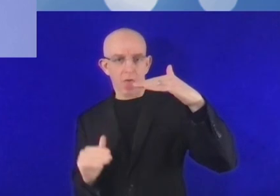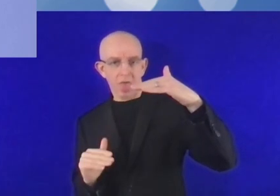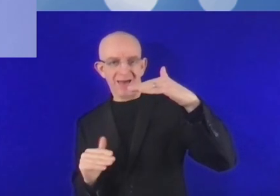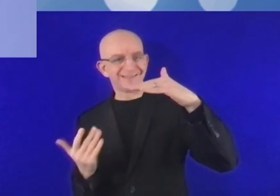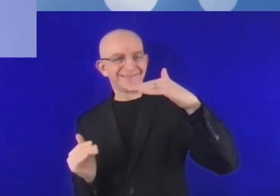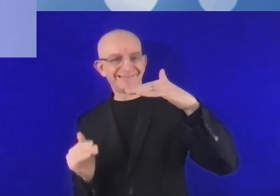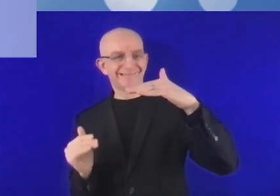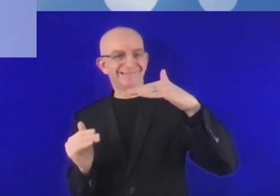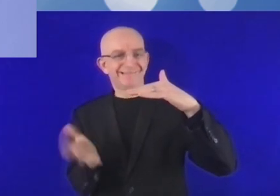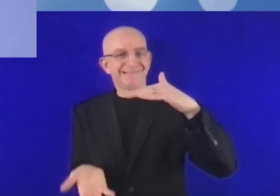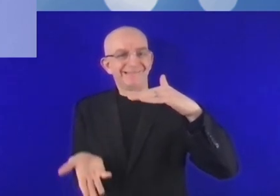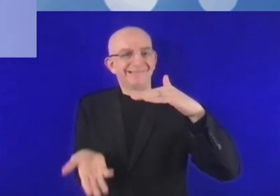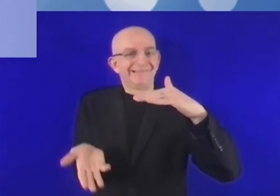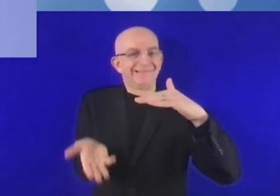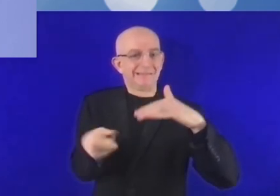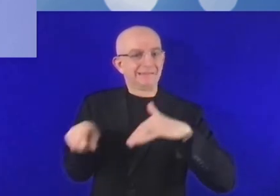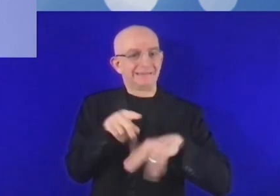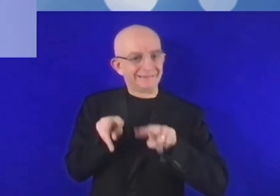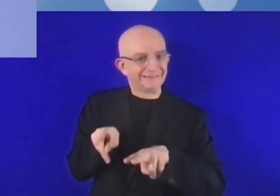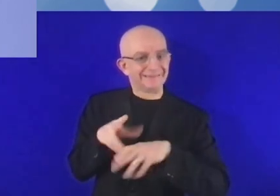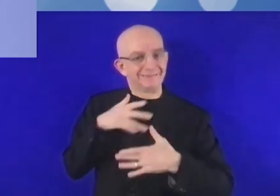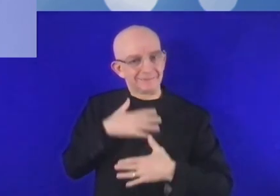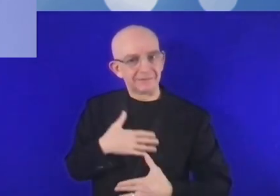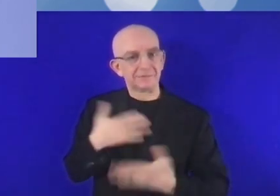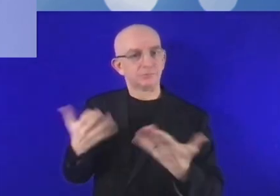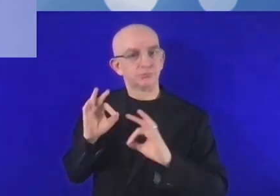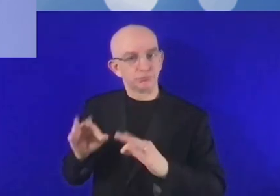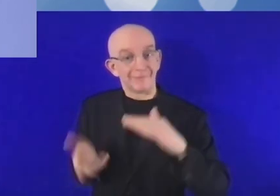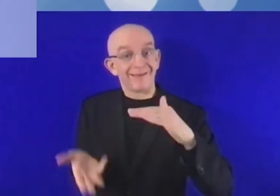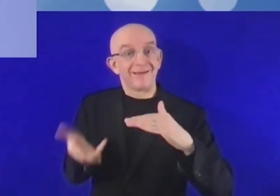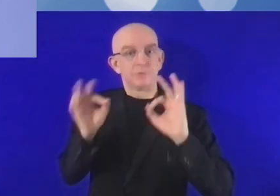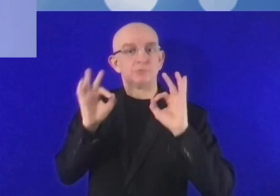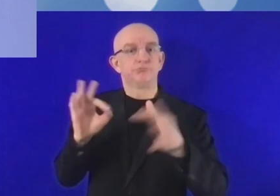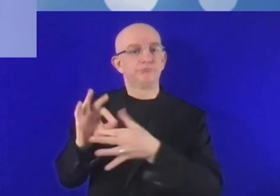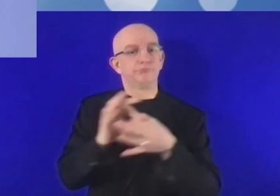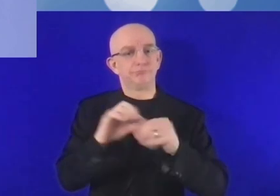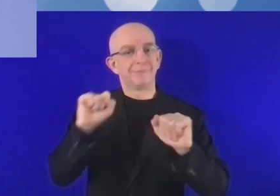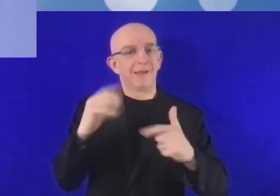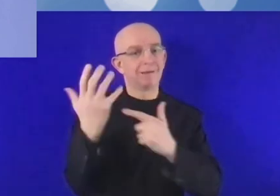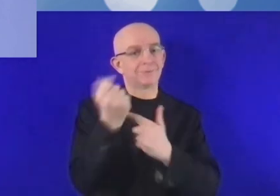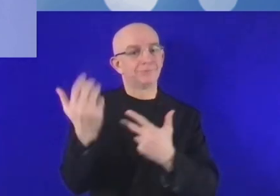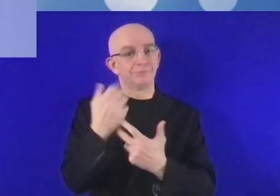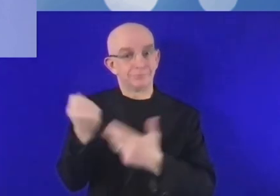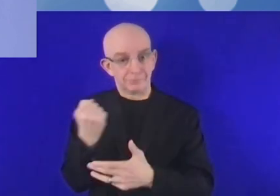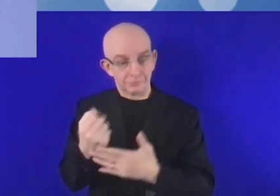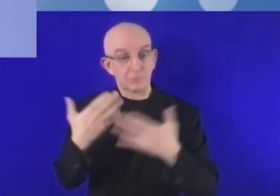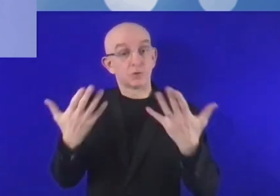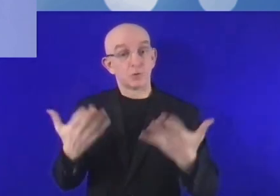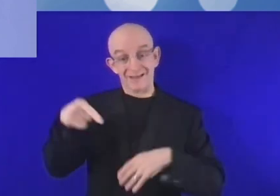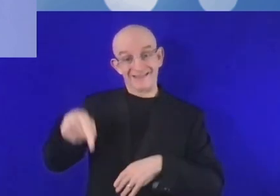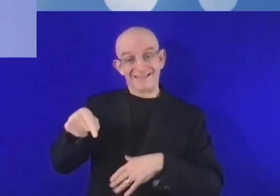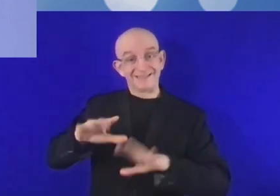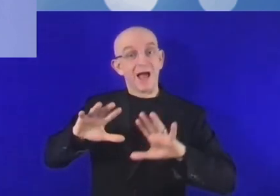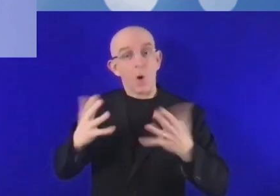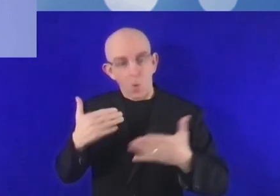nous avons vraiment besoin d'une véritable aide, d'un véritable soutien. Grâce aux